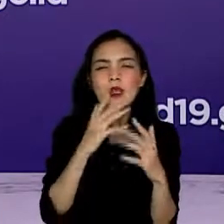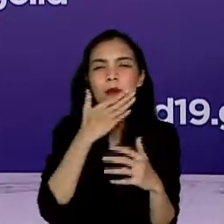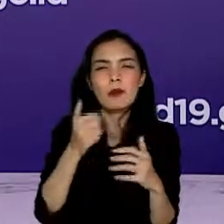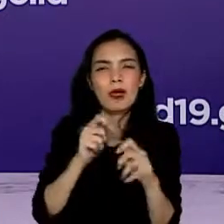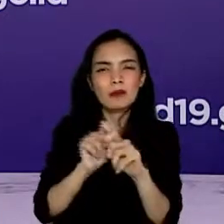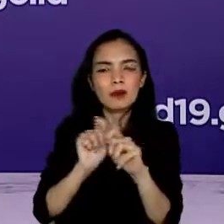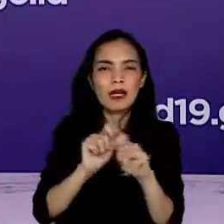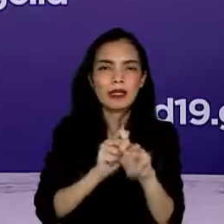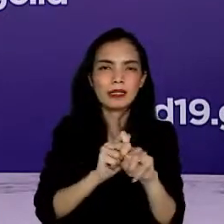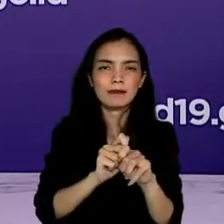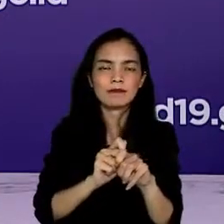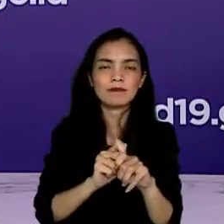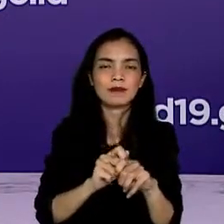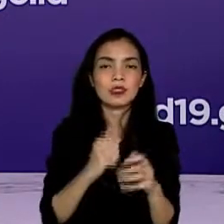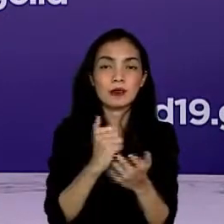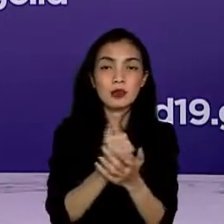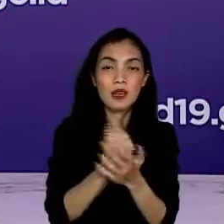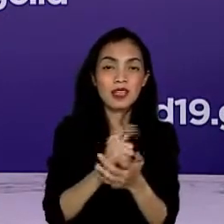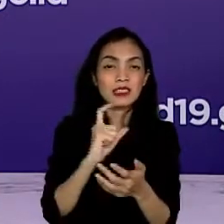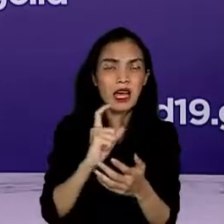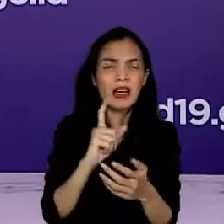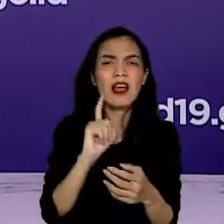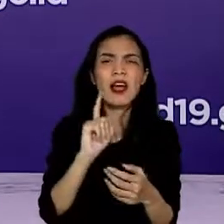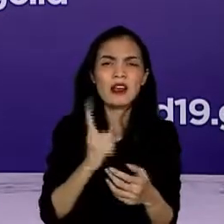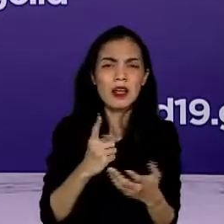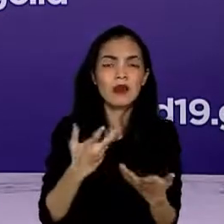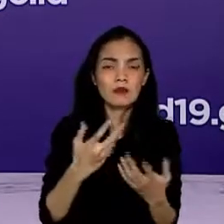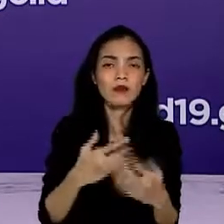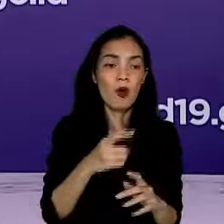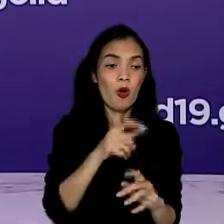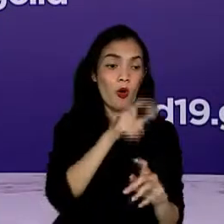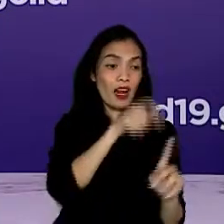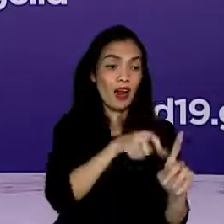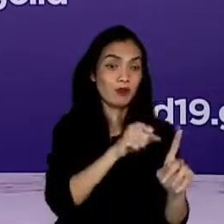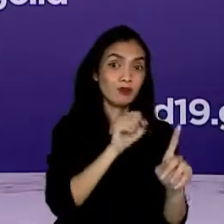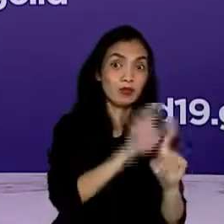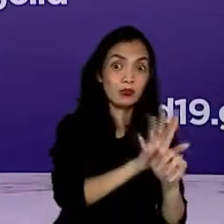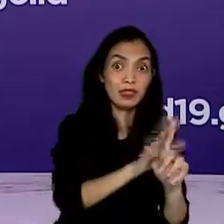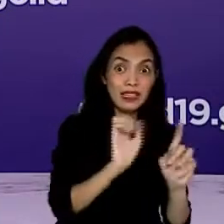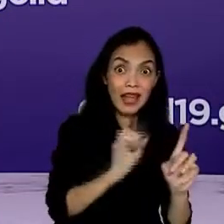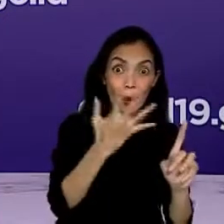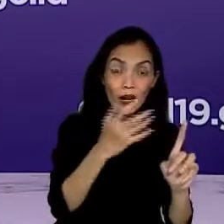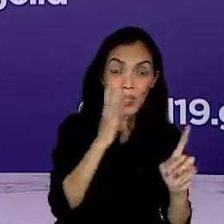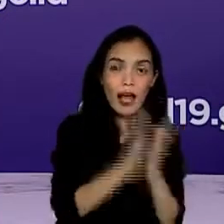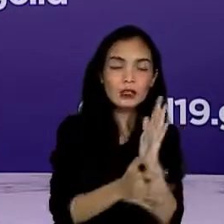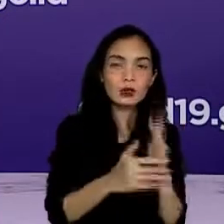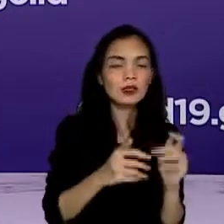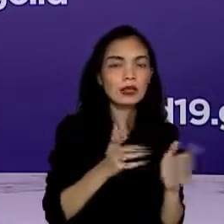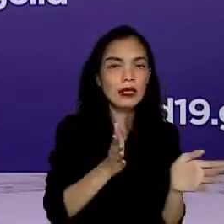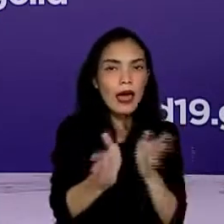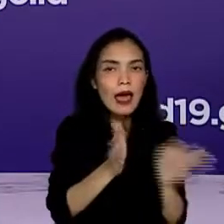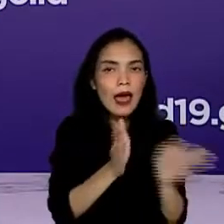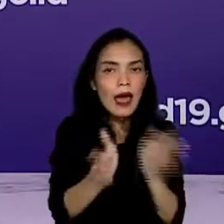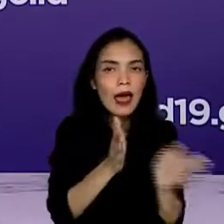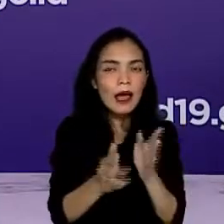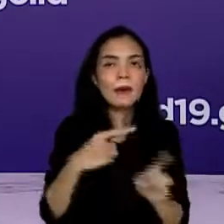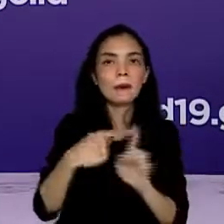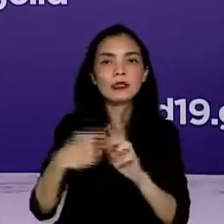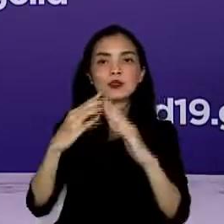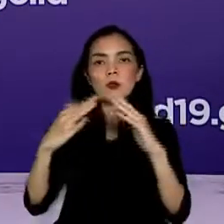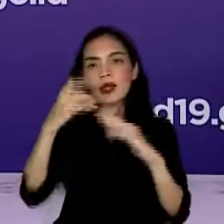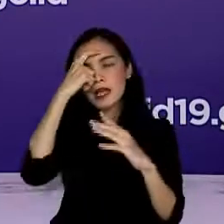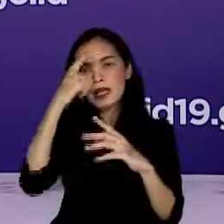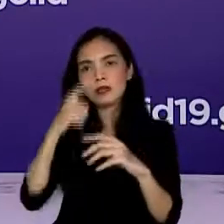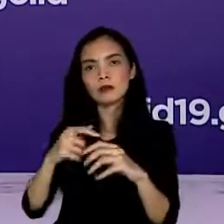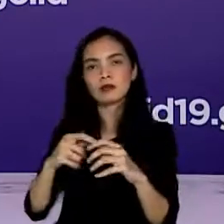angka kematian dengan cara sedini mungkin pasien COVID-19 ditangani dan meningkatkan pelayanan di rumah sakit.